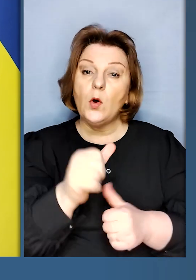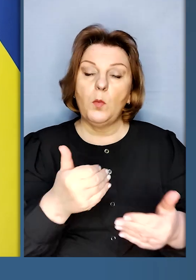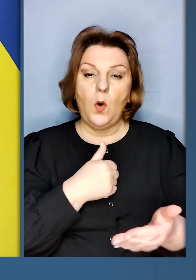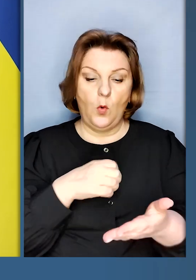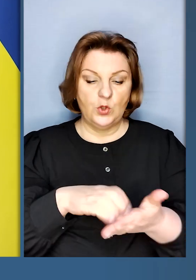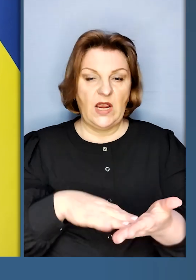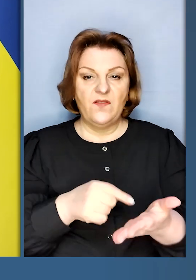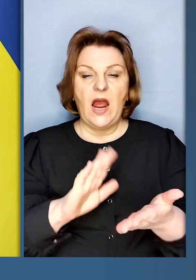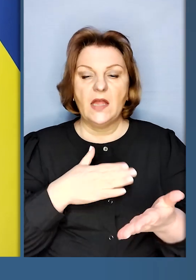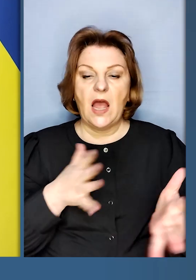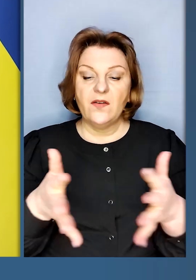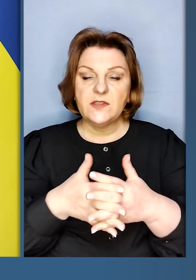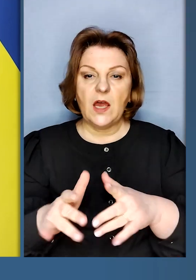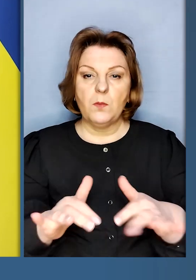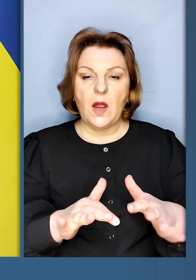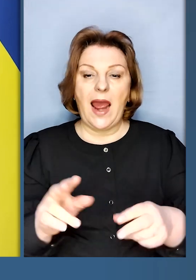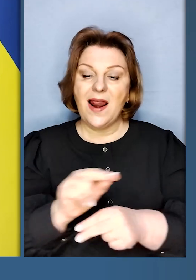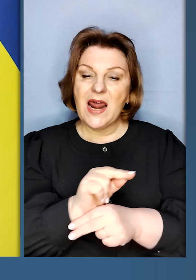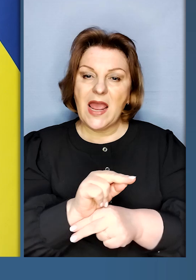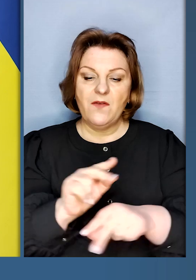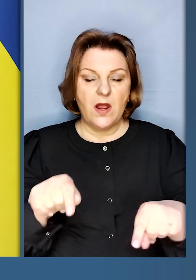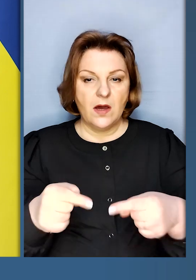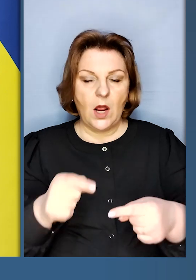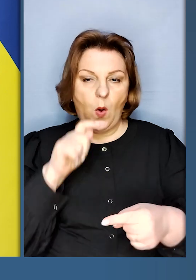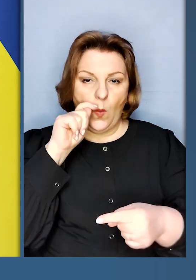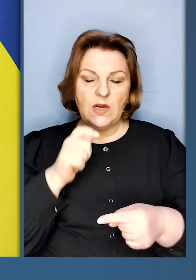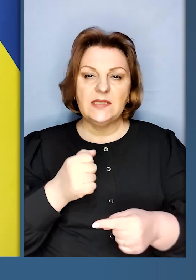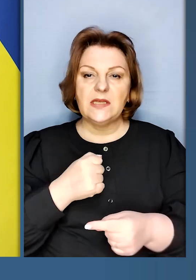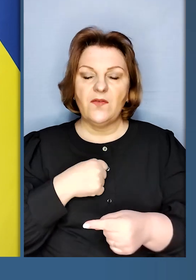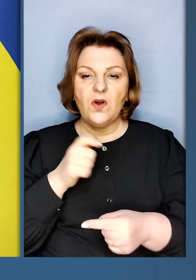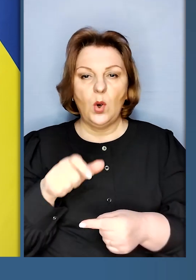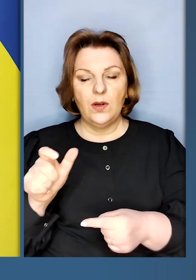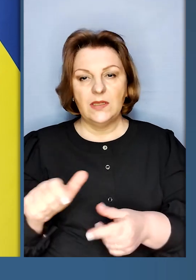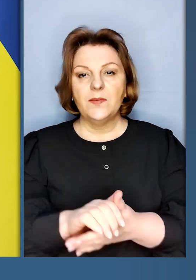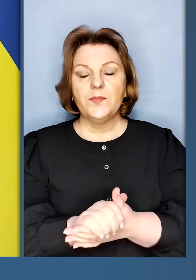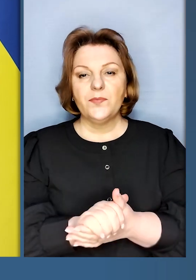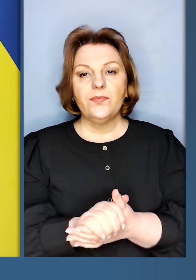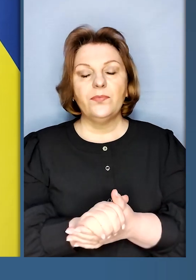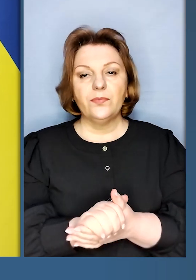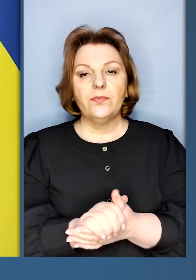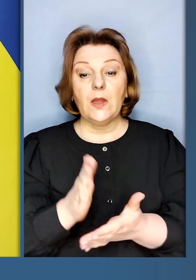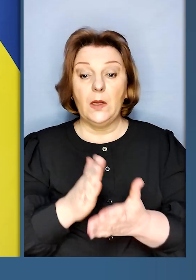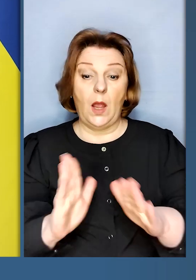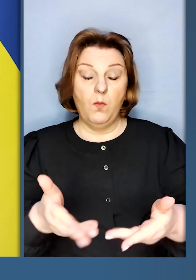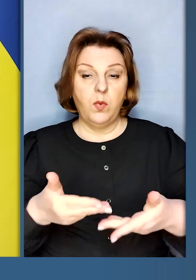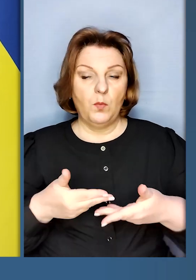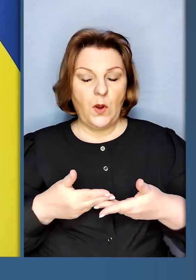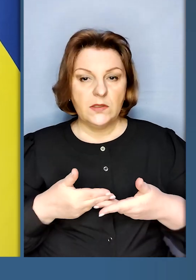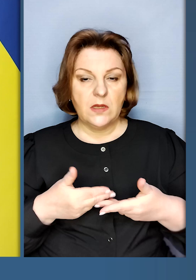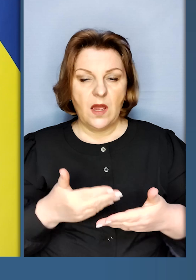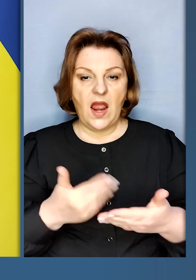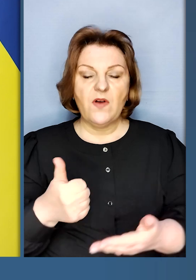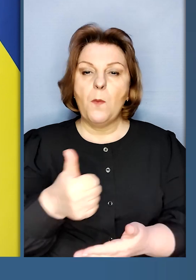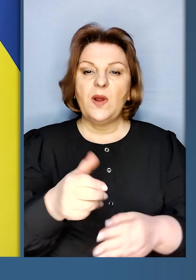хочу відзначити нашу взаємодію щодо лікування, реабілітації українських війнів. І є пропозиція